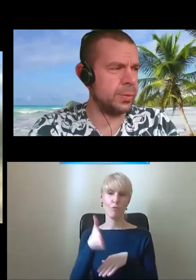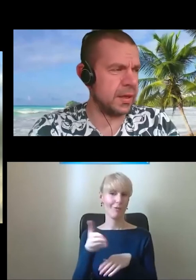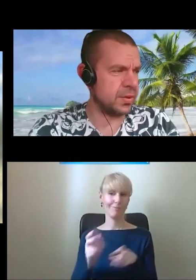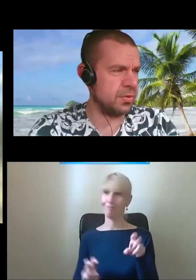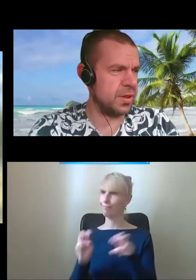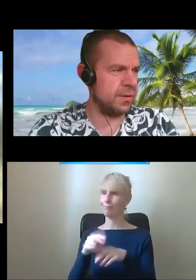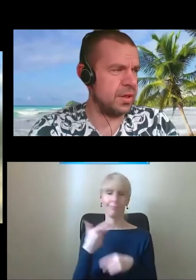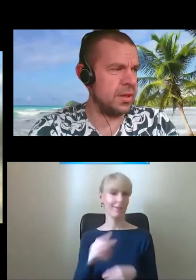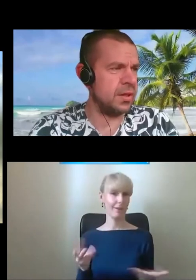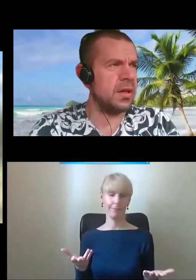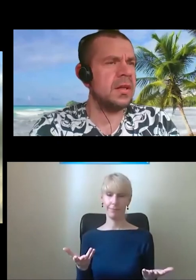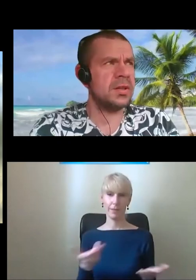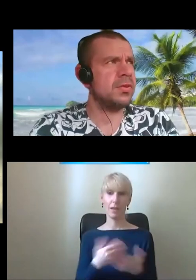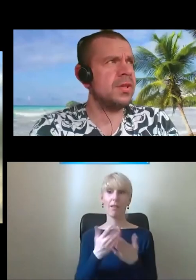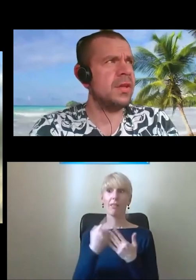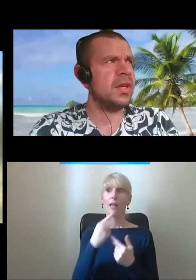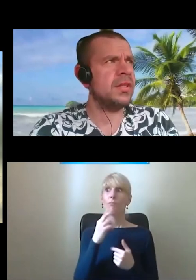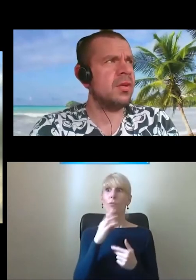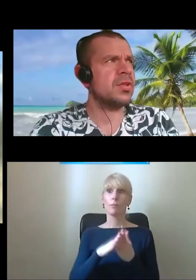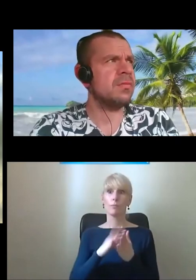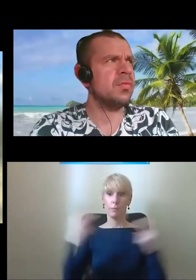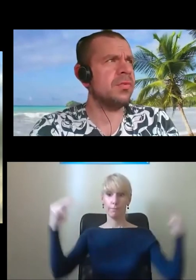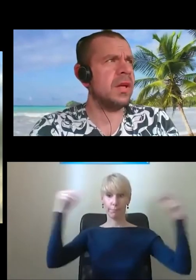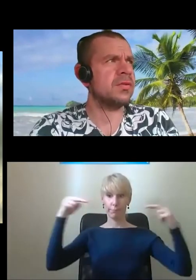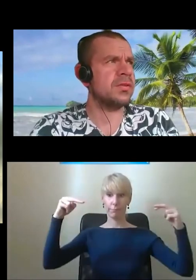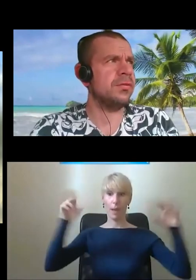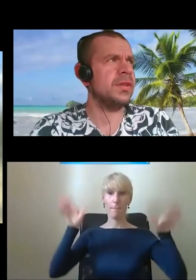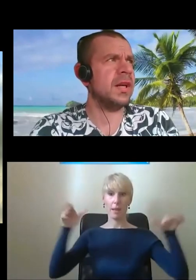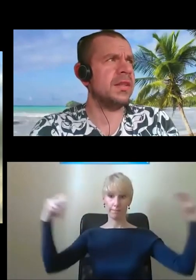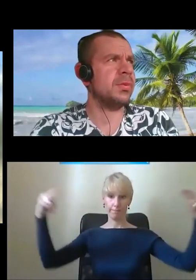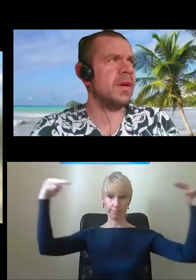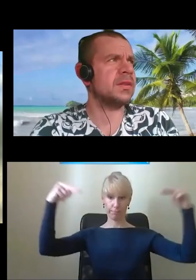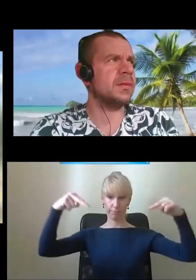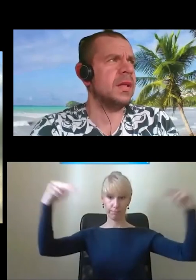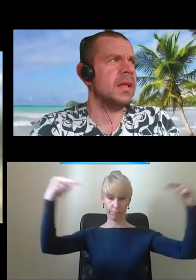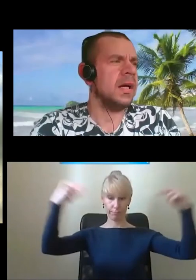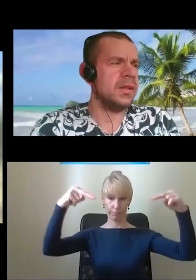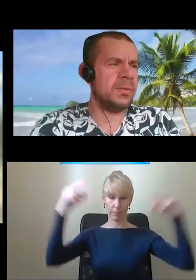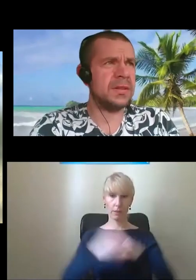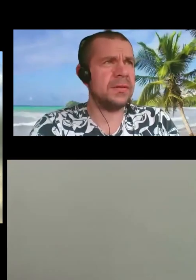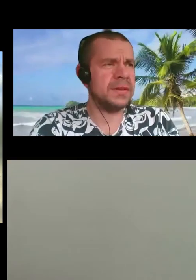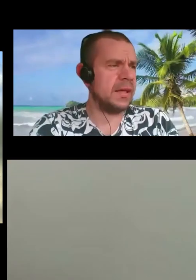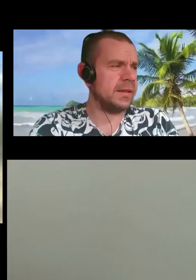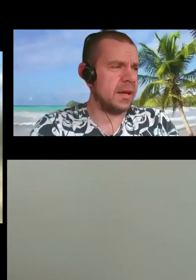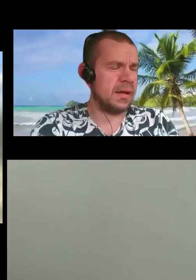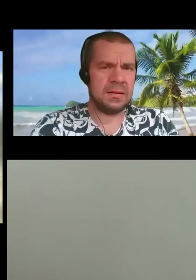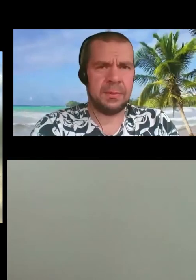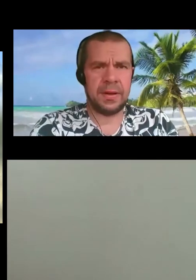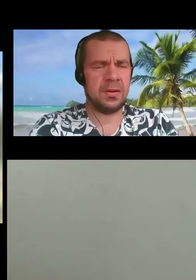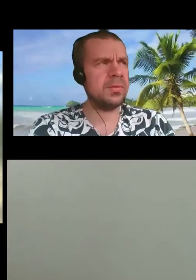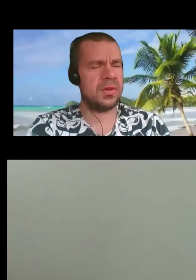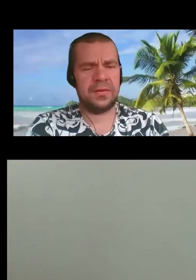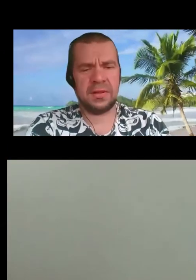lotu ptaka, żebyście wiedzieli, żebyście wiedzieli, o czym mówię, że są windy, a nie prowadzą, a nie prowadzą wcale na